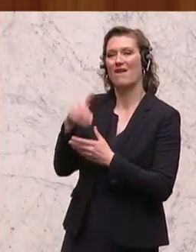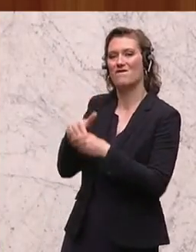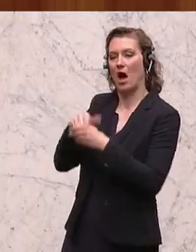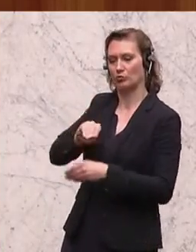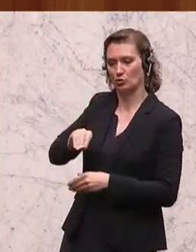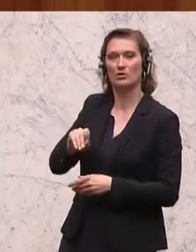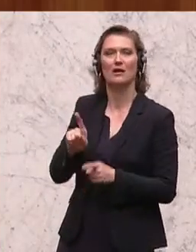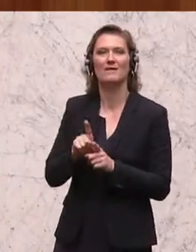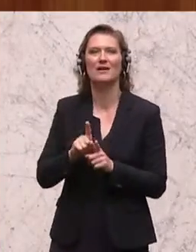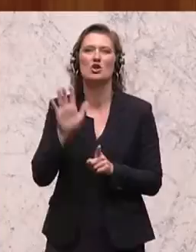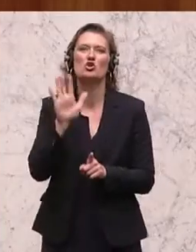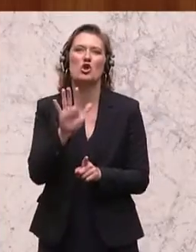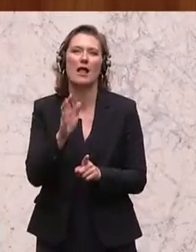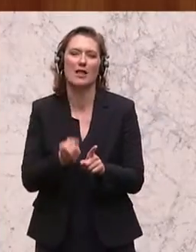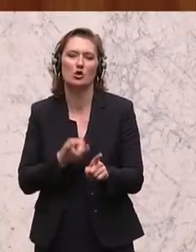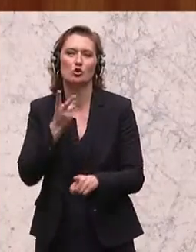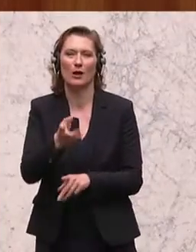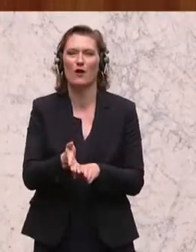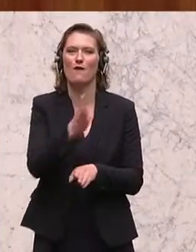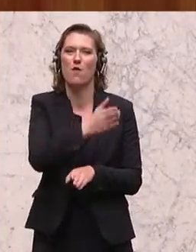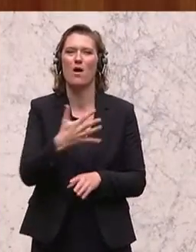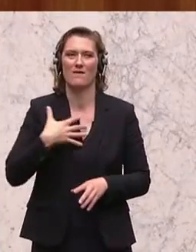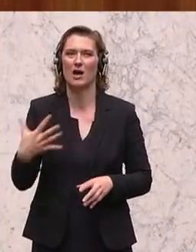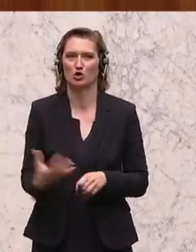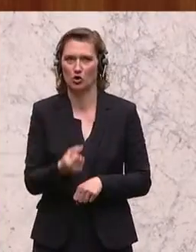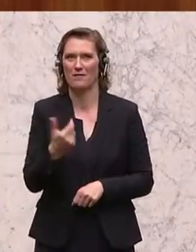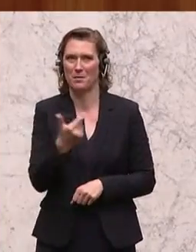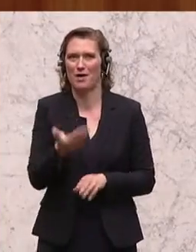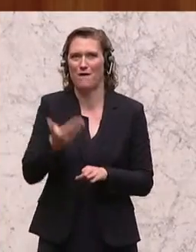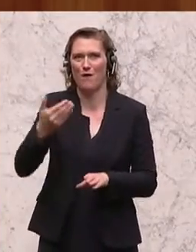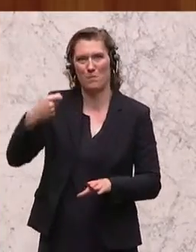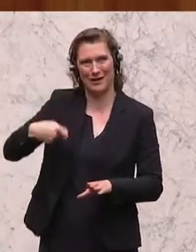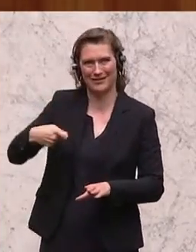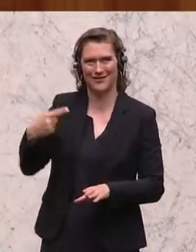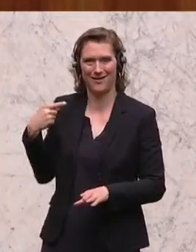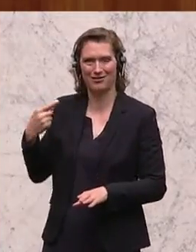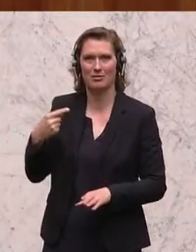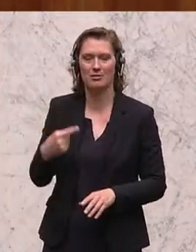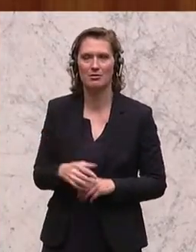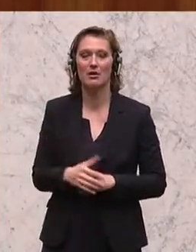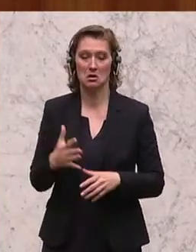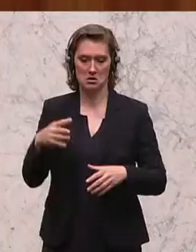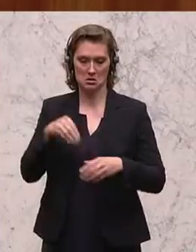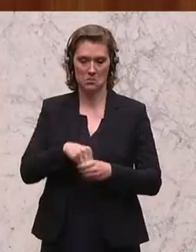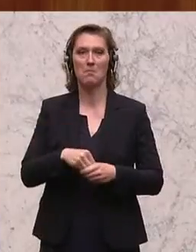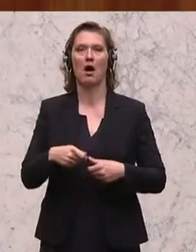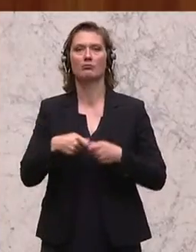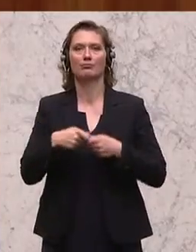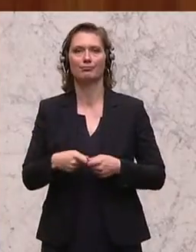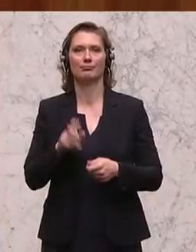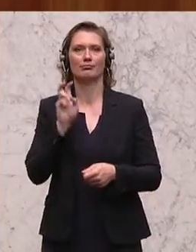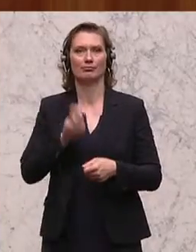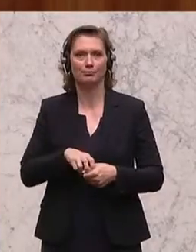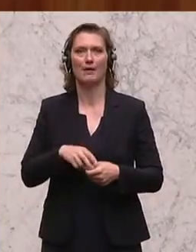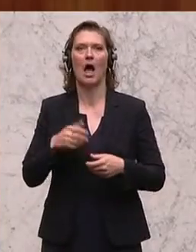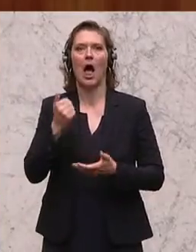sie auch über diesen Schatten springt, wie es Fiedler und Moser selber gesprungen sind, nämlich dass er kämbar war. Kaum waren sie im Amt, die es auch unabhängig und